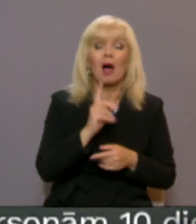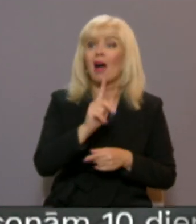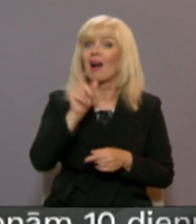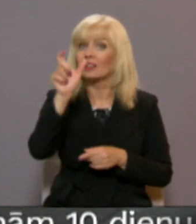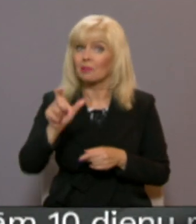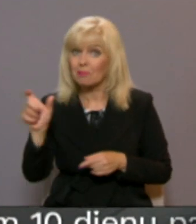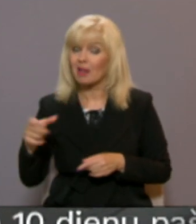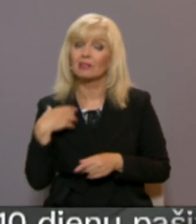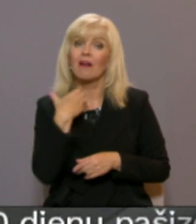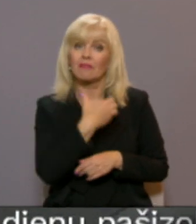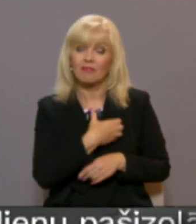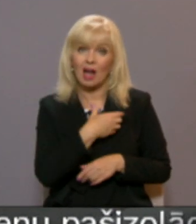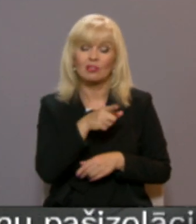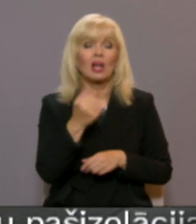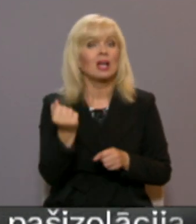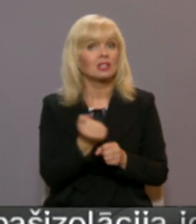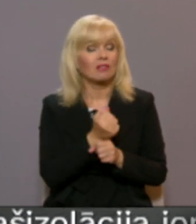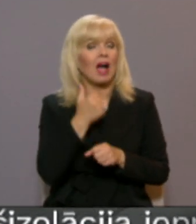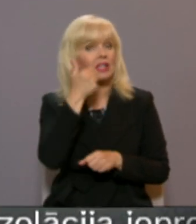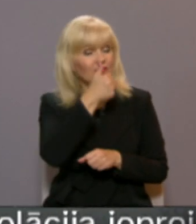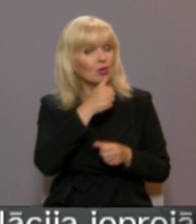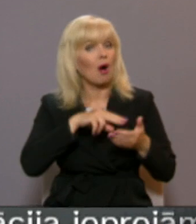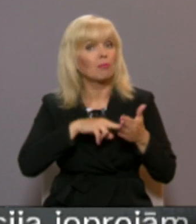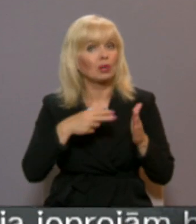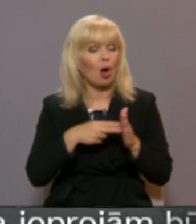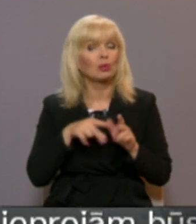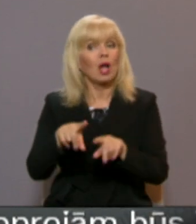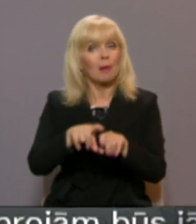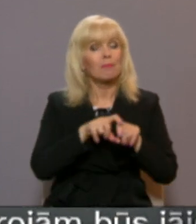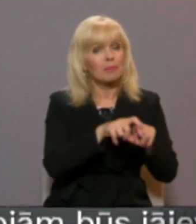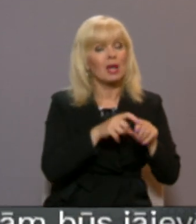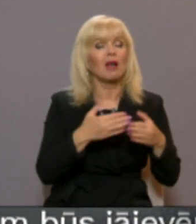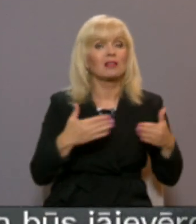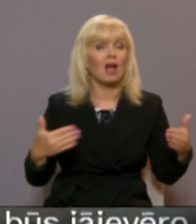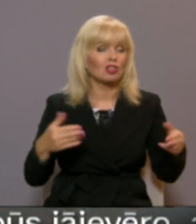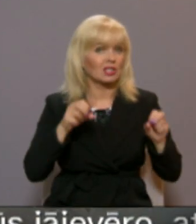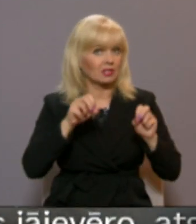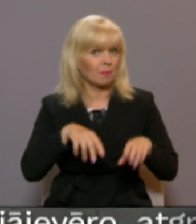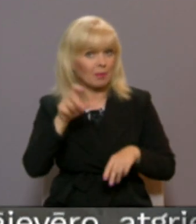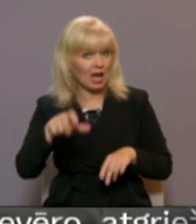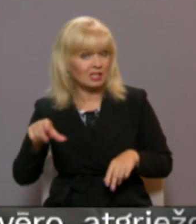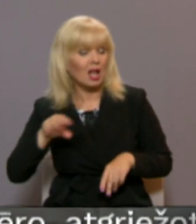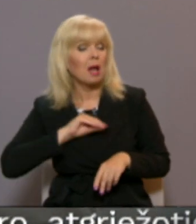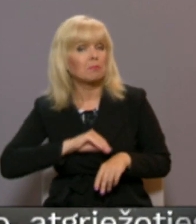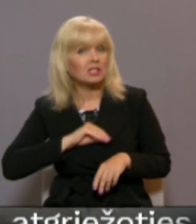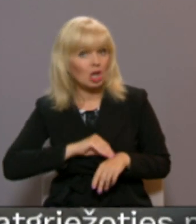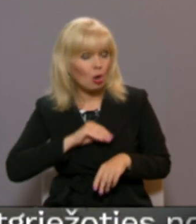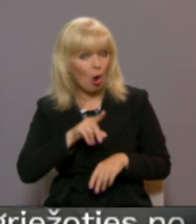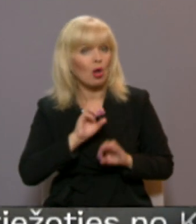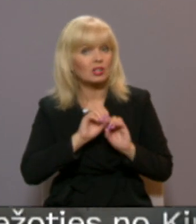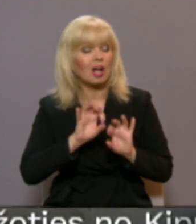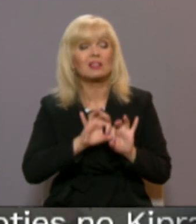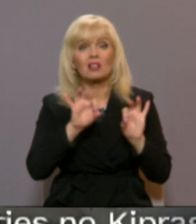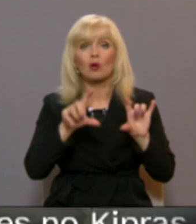kuram palīdzība ir nepieciešama, tiek izgatavots individuāls plāns un piesaistīti dažādu profilu speciālisti. Psiholoģis parads, kāds sākoties